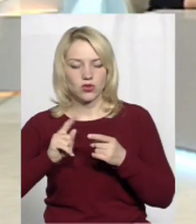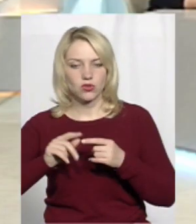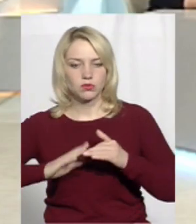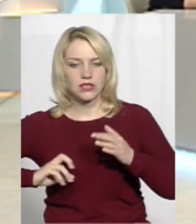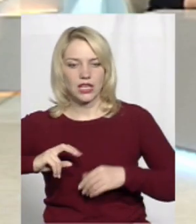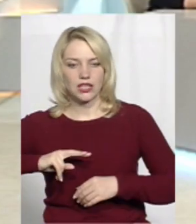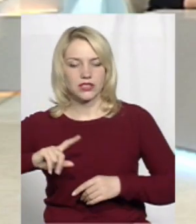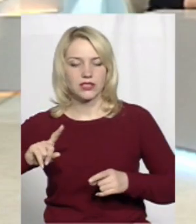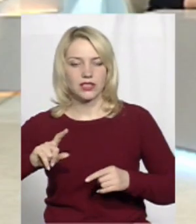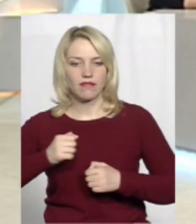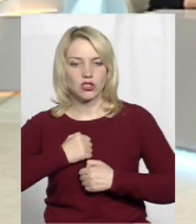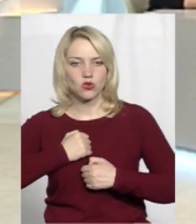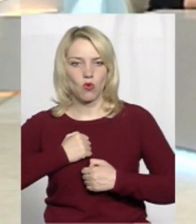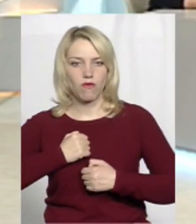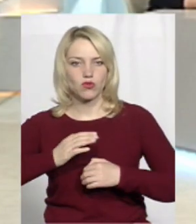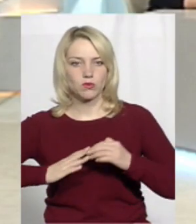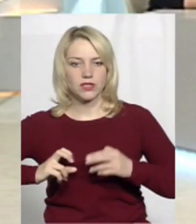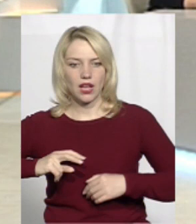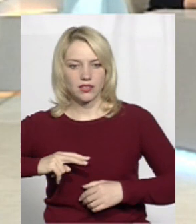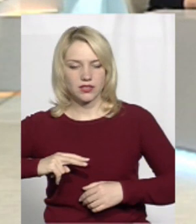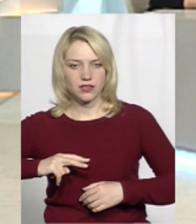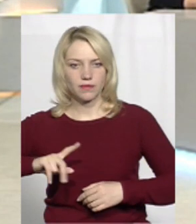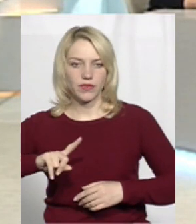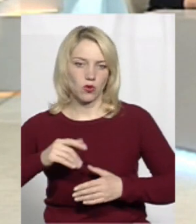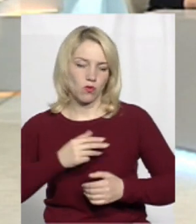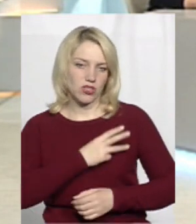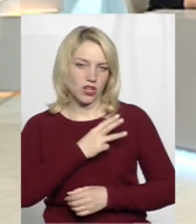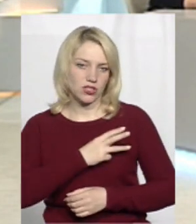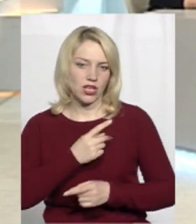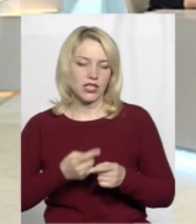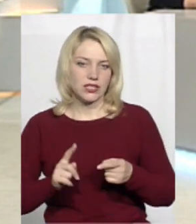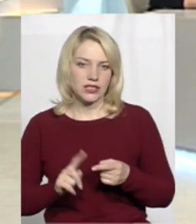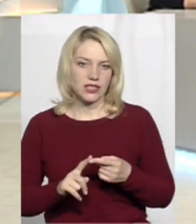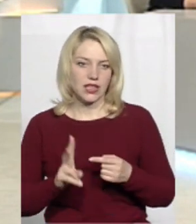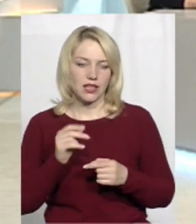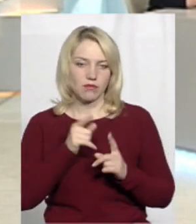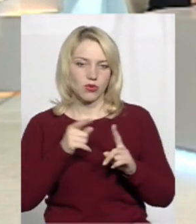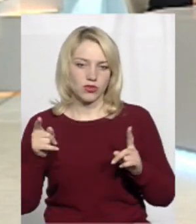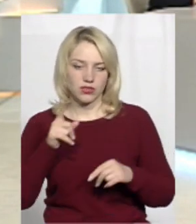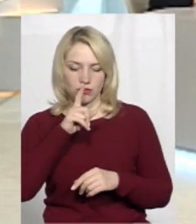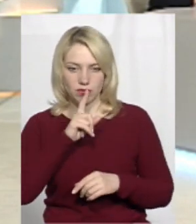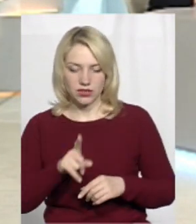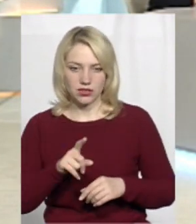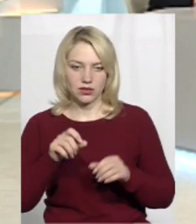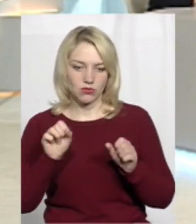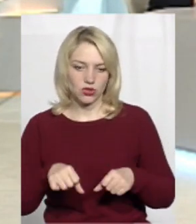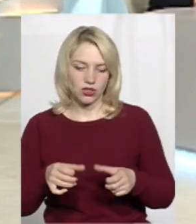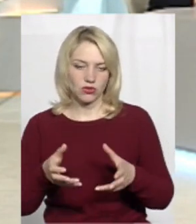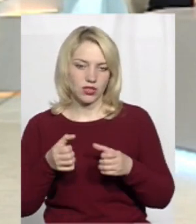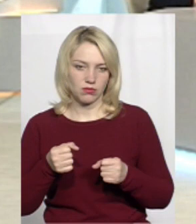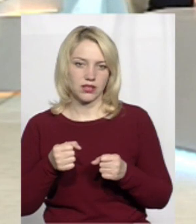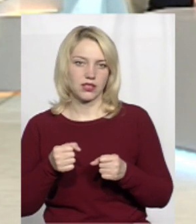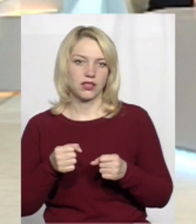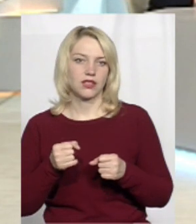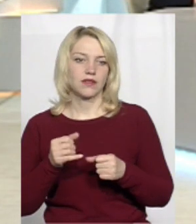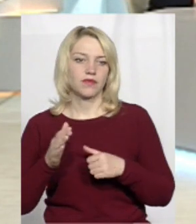військову спеціальність, яку бажаєш. Це напротязі місяця можна отримати теж